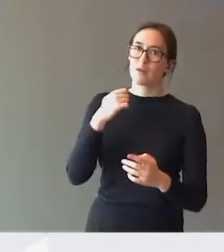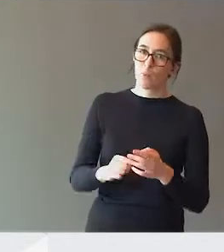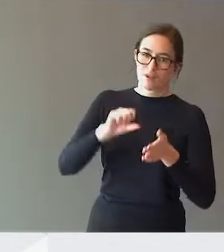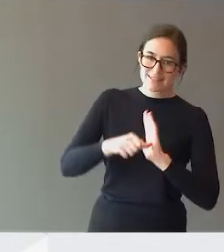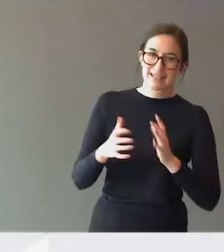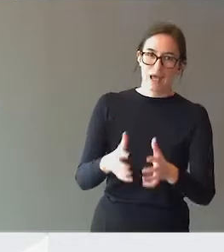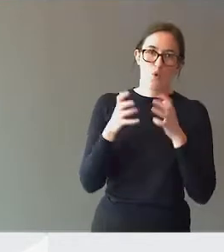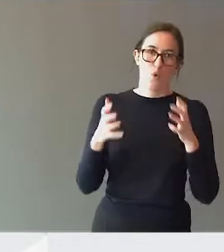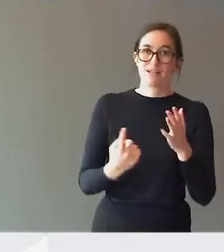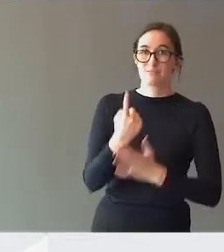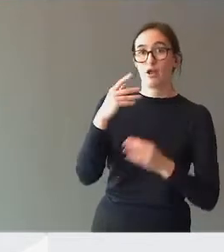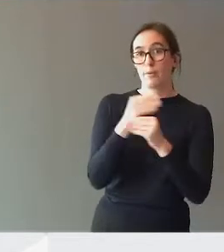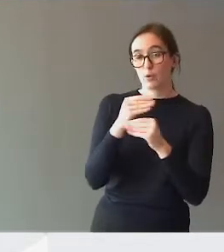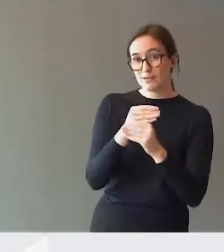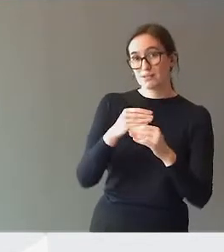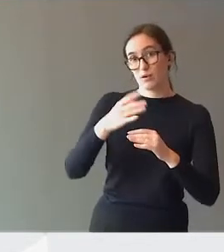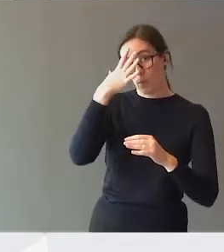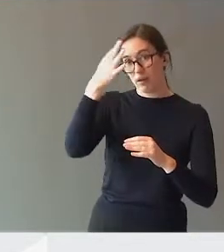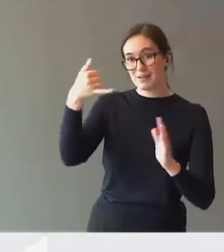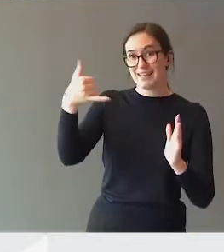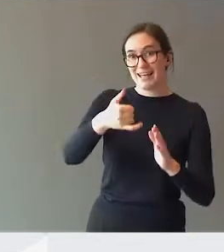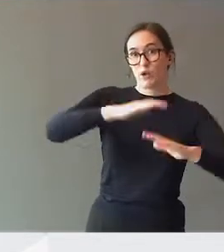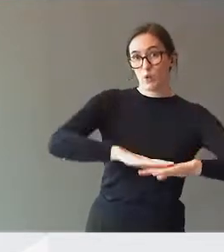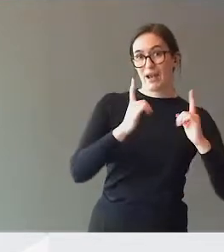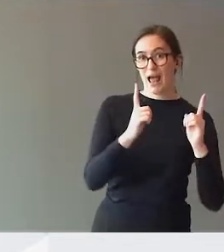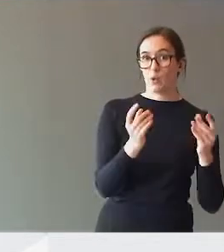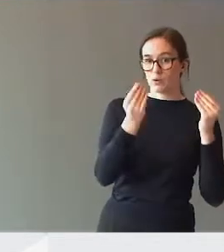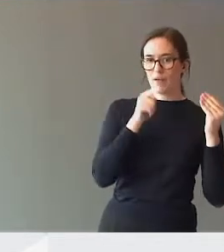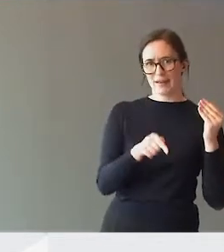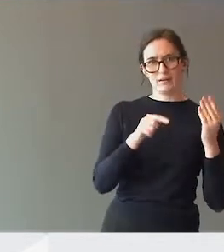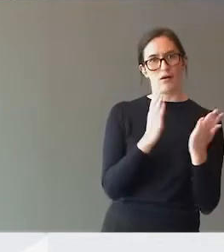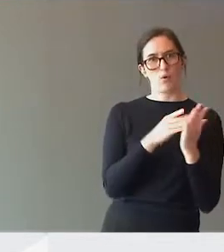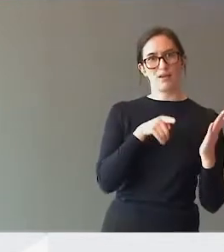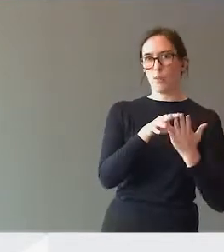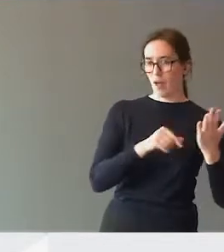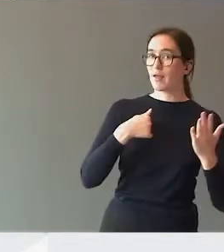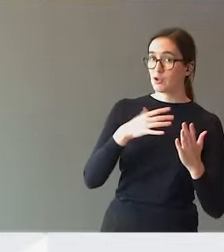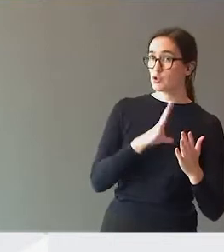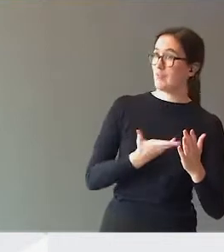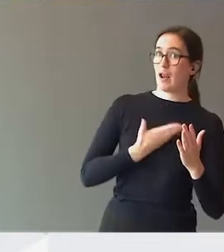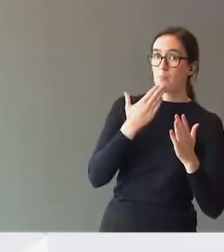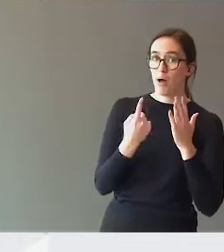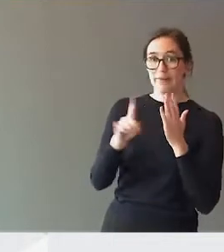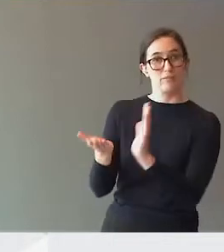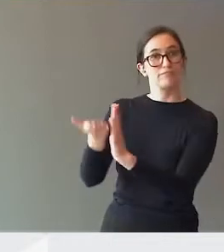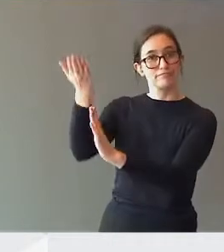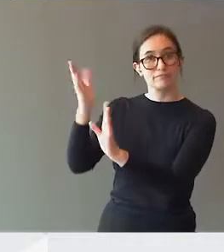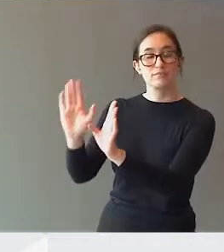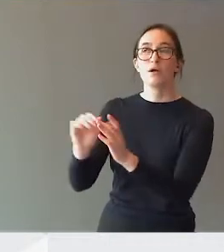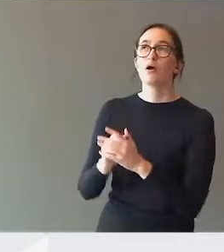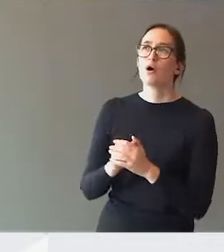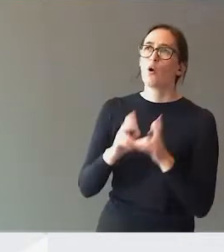spesialpedagogisk kompetanse inn i grunnlærerutdanningen. Det synes jeg var kjempebra at de løftet. Og at